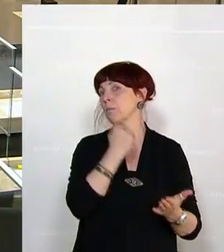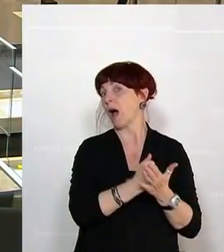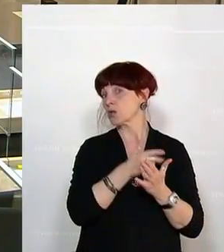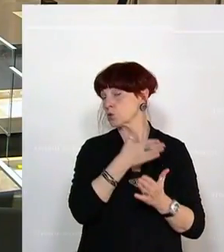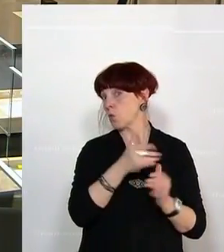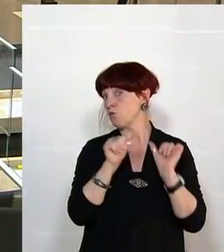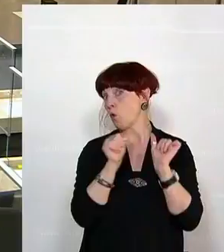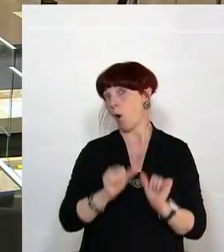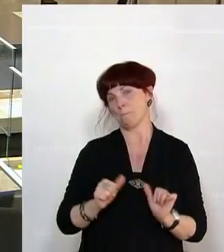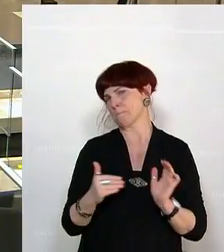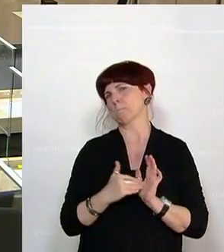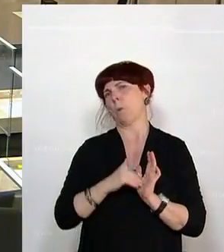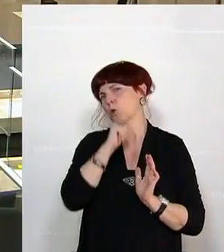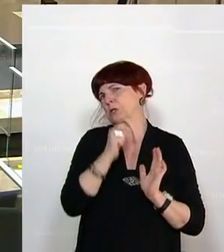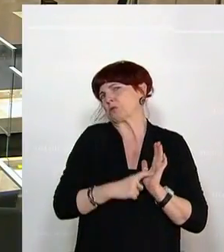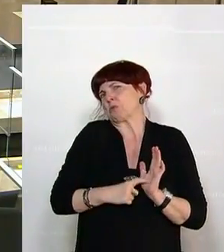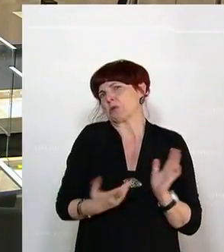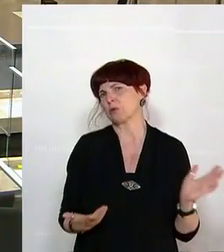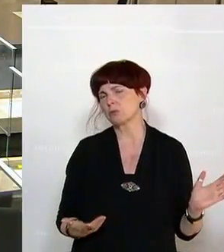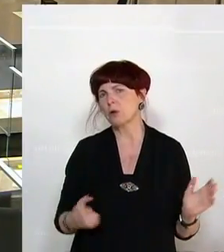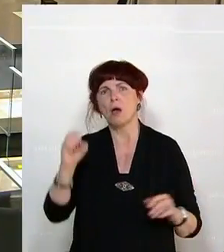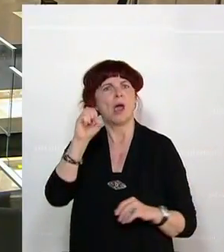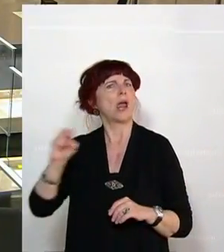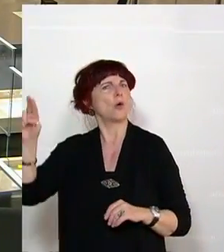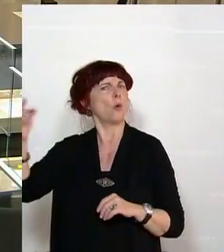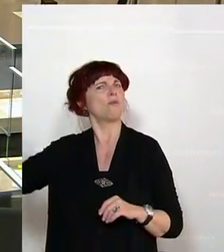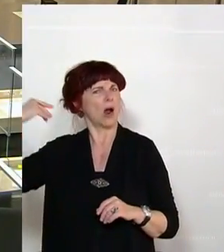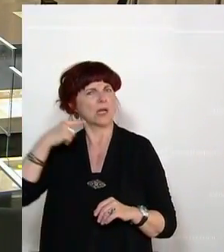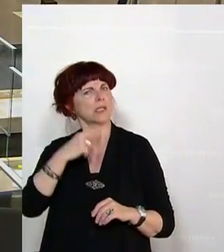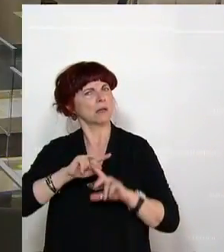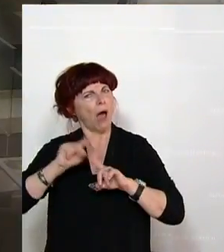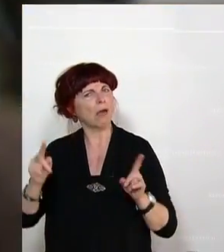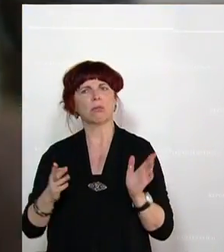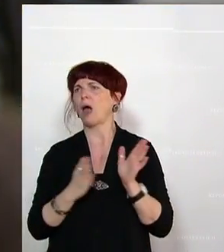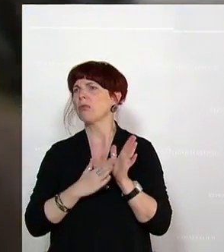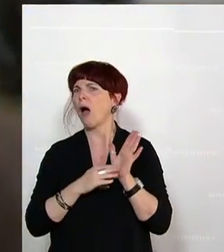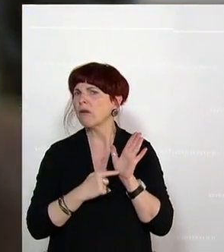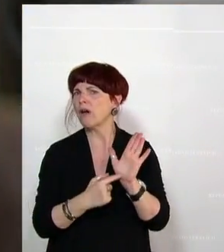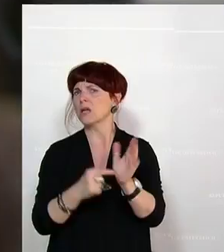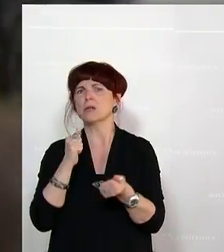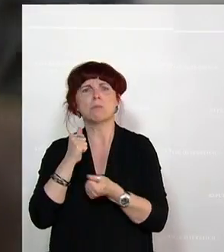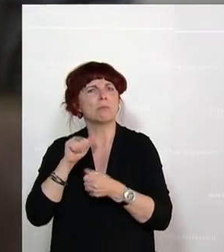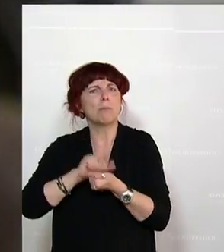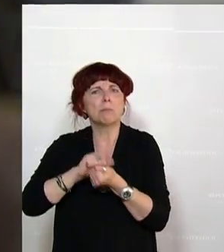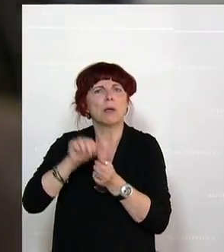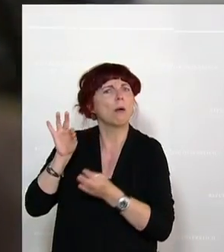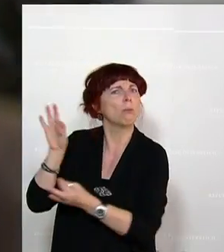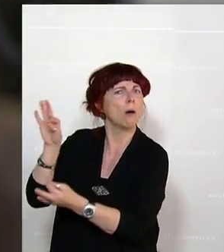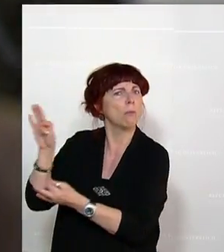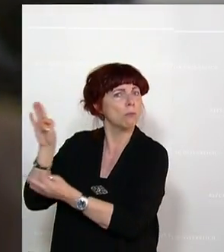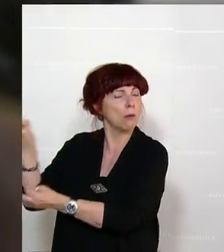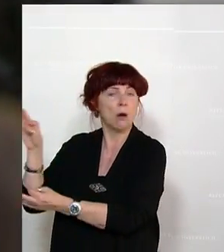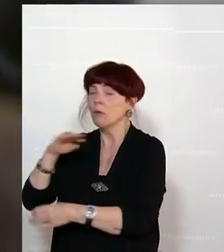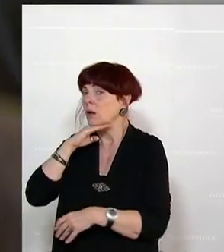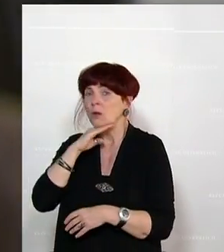zwingend notwendig ist. Denn die EU hat ganz klar gesagt, dass auch alle sonstigen Nachweise, alle schriftlichen Nachweise und Dokumente, auch die in Österreich bislang